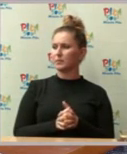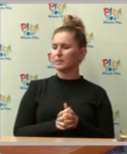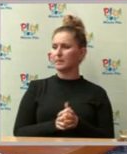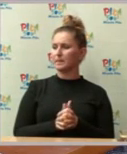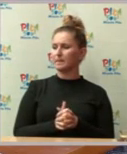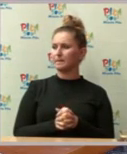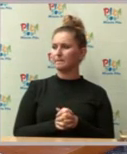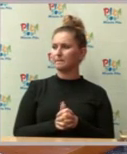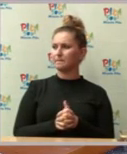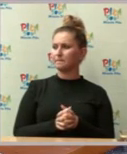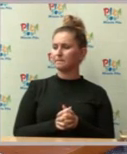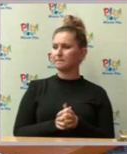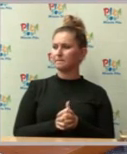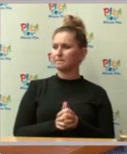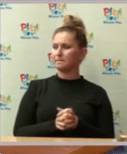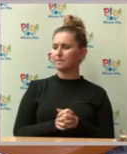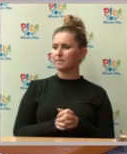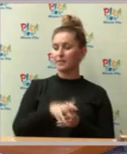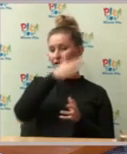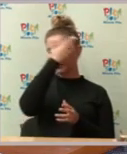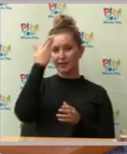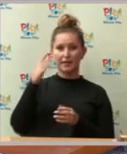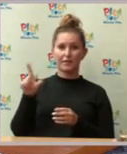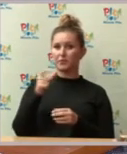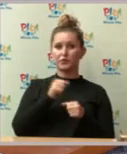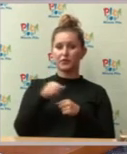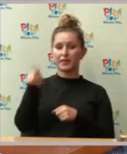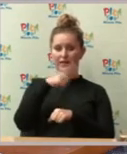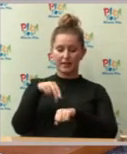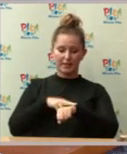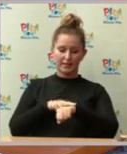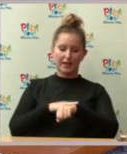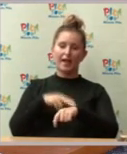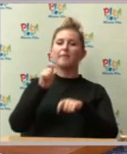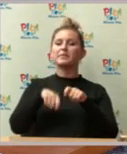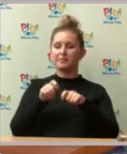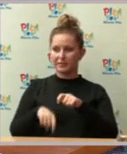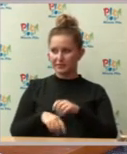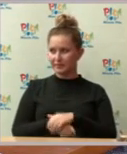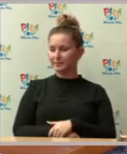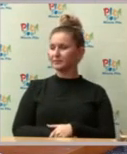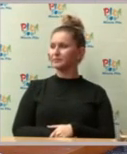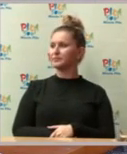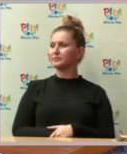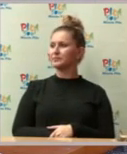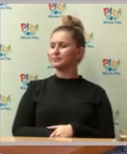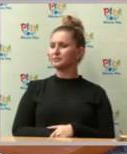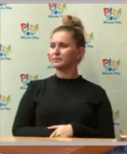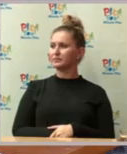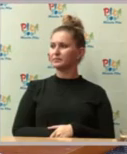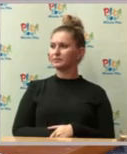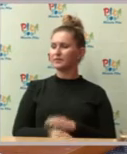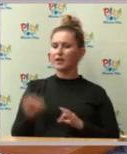Proszę wybaczyć, nie wiem co jest zegarem w tunelu, na tunelu. Trudno mi powiedzieć. Renowacja